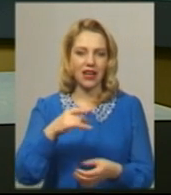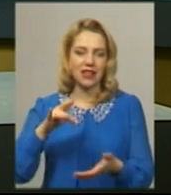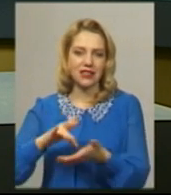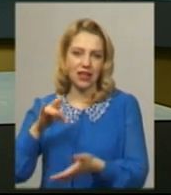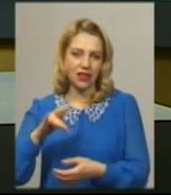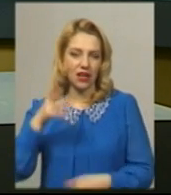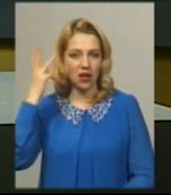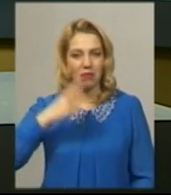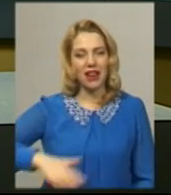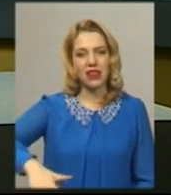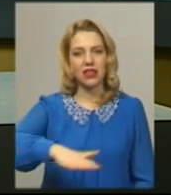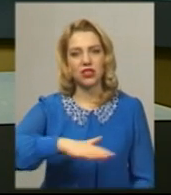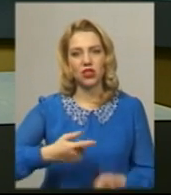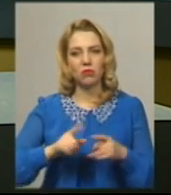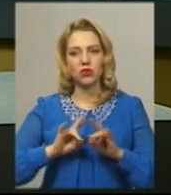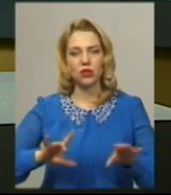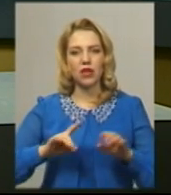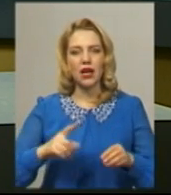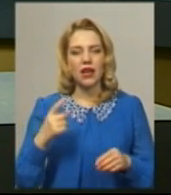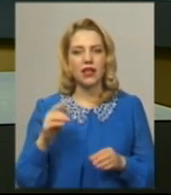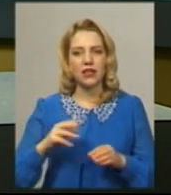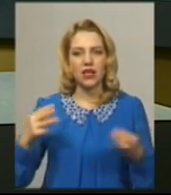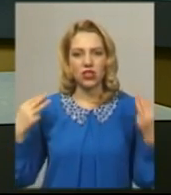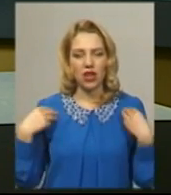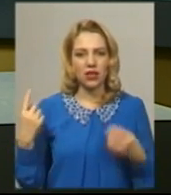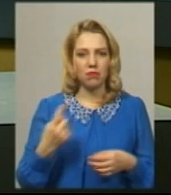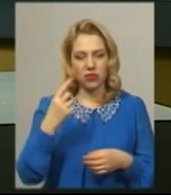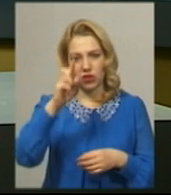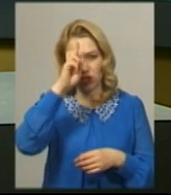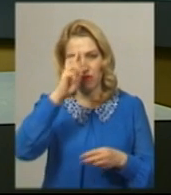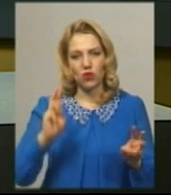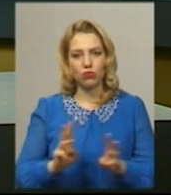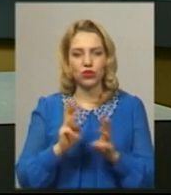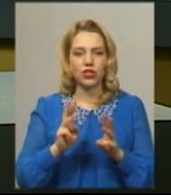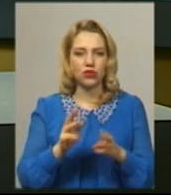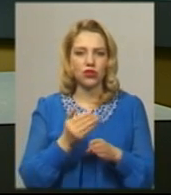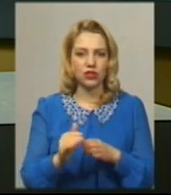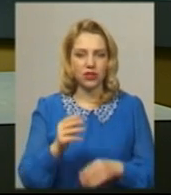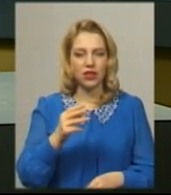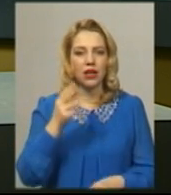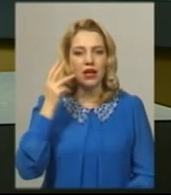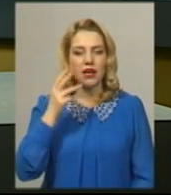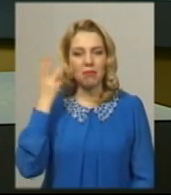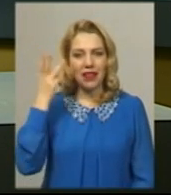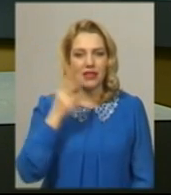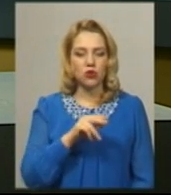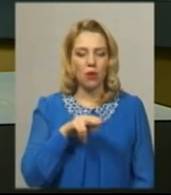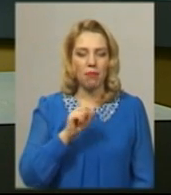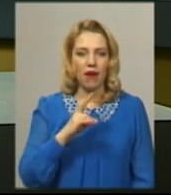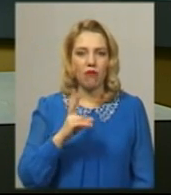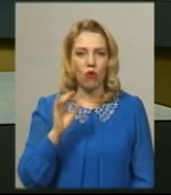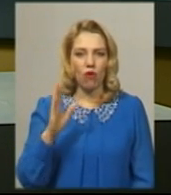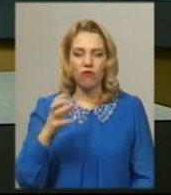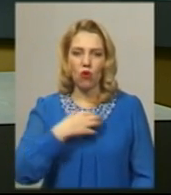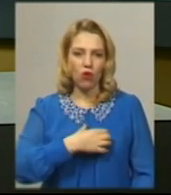розповів заступник начальника першої державної пожежно-рятувальної частини Хмельницького Олексій Пеньков. За його словами, основний